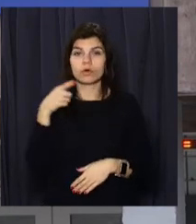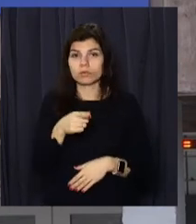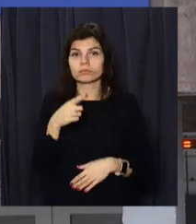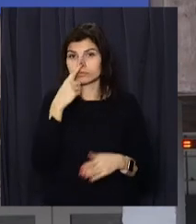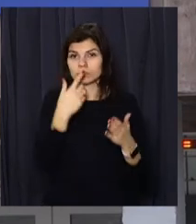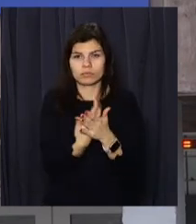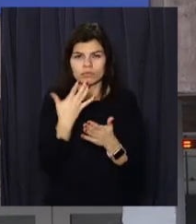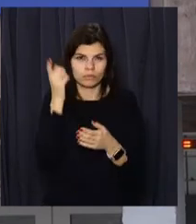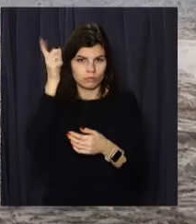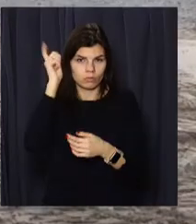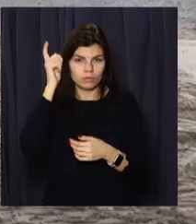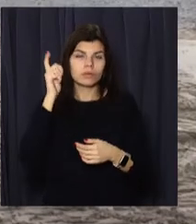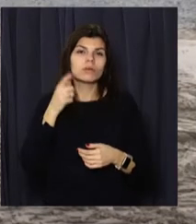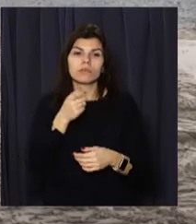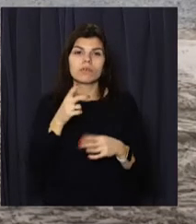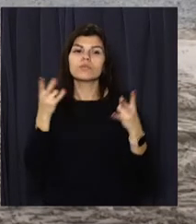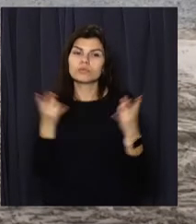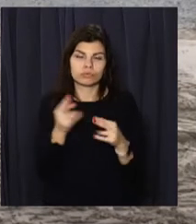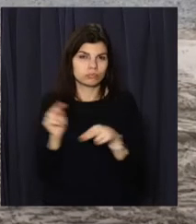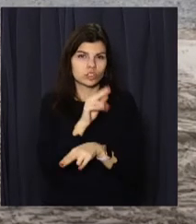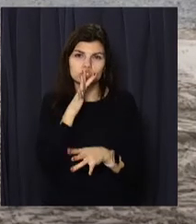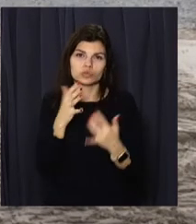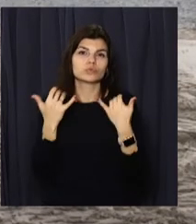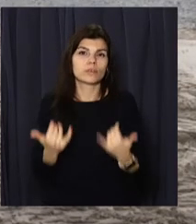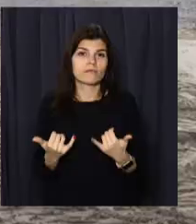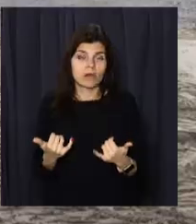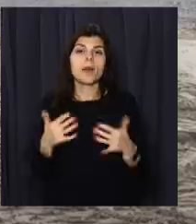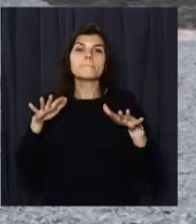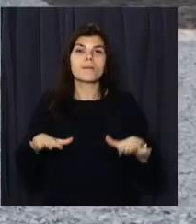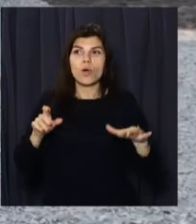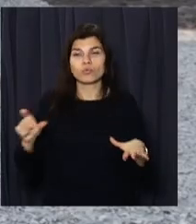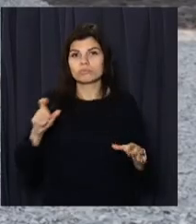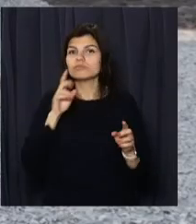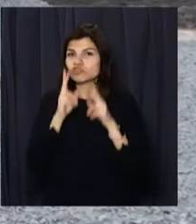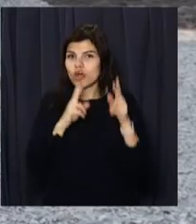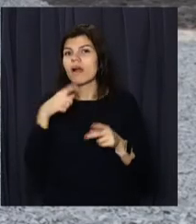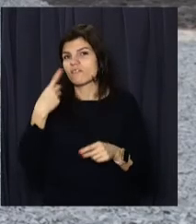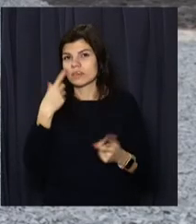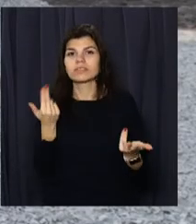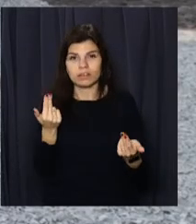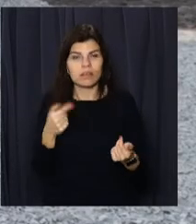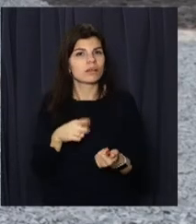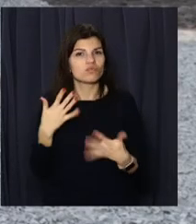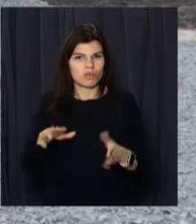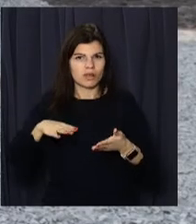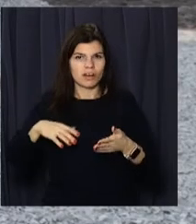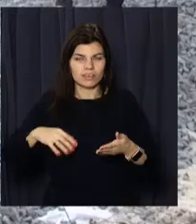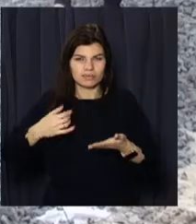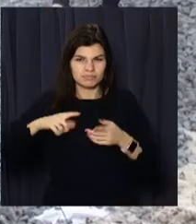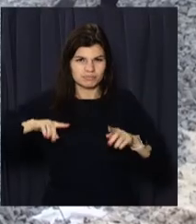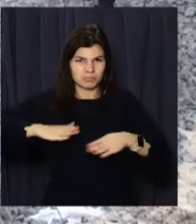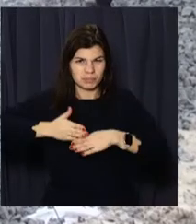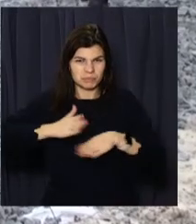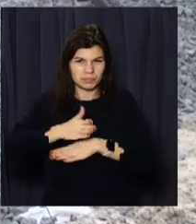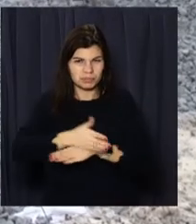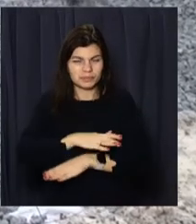майже півстоліття, тож він давно потребував осучаснення, розповідають місцеві. Асфальт на майданчиках давно потріскався, а на футбольному